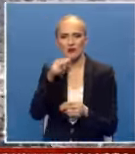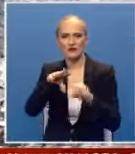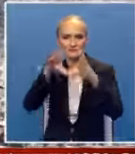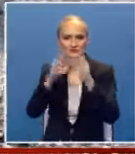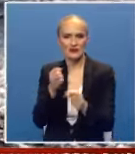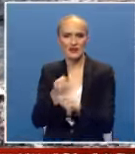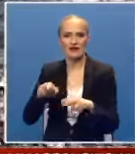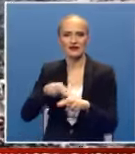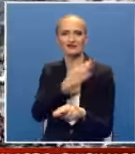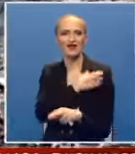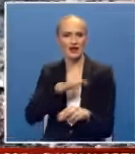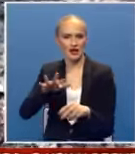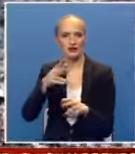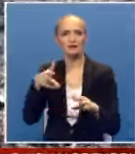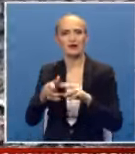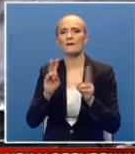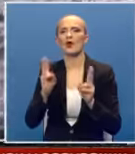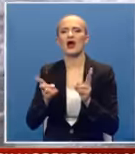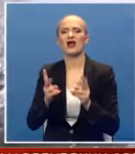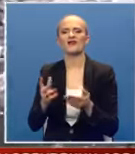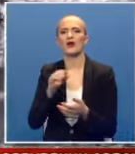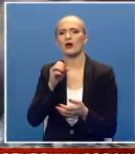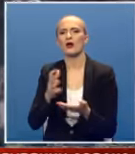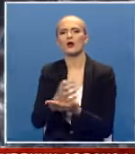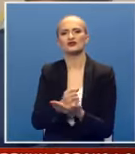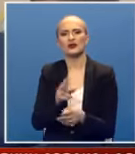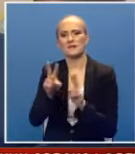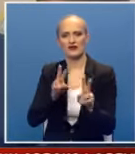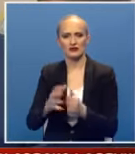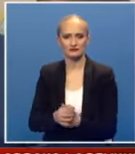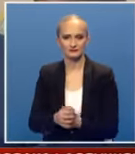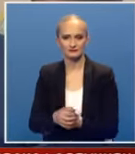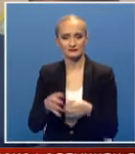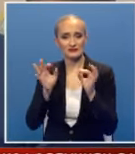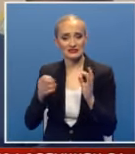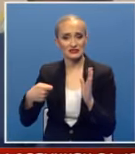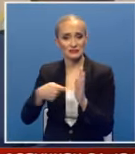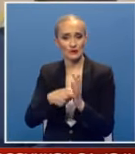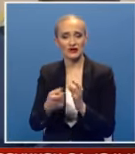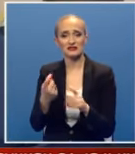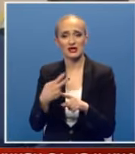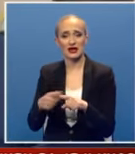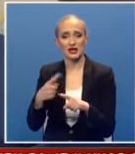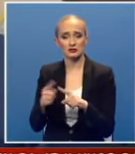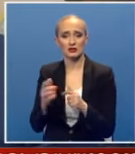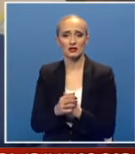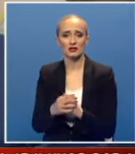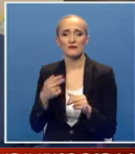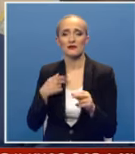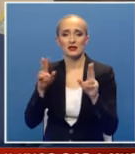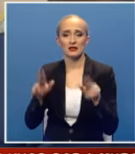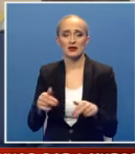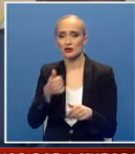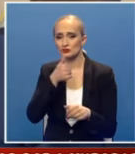cijelokupni rad na terenu i da se spriječe bilo kakve malbarizacije. Sistem je uveden iz razloga da bi imali